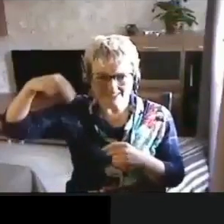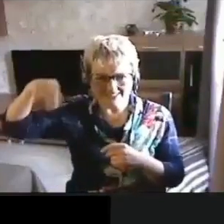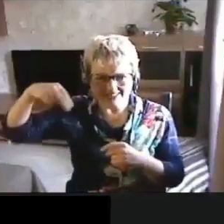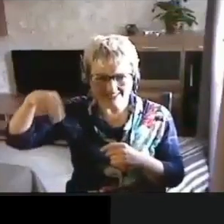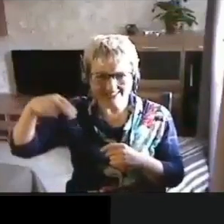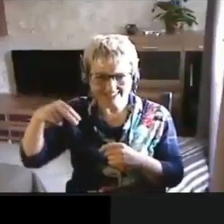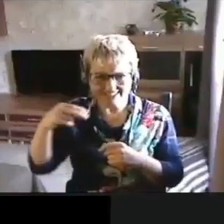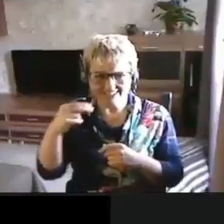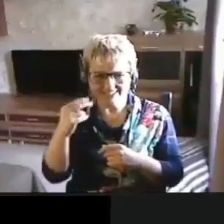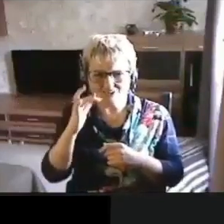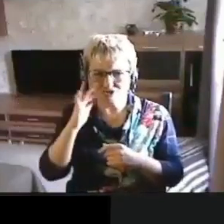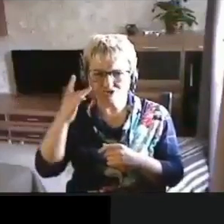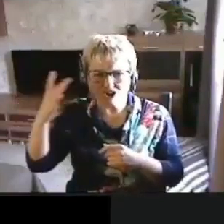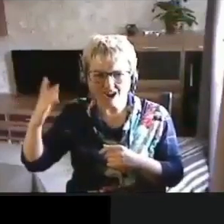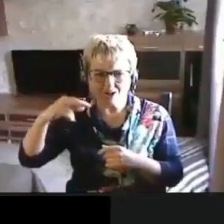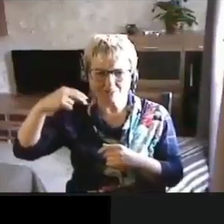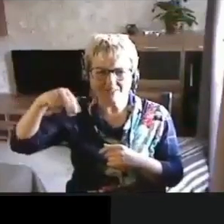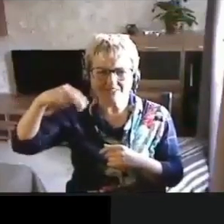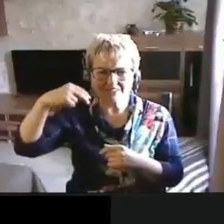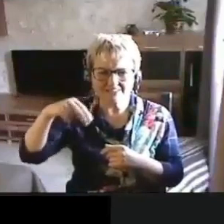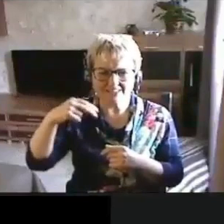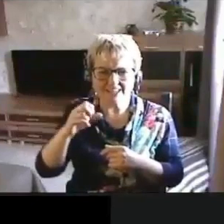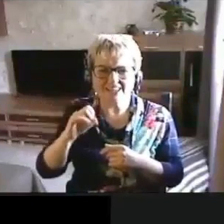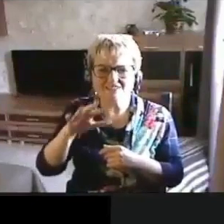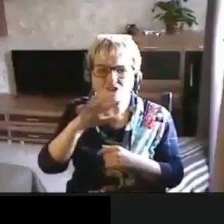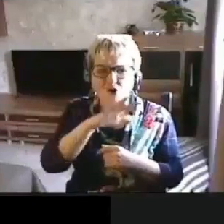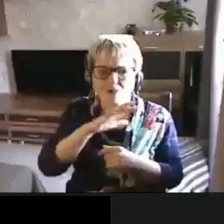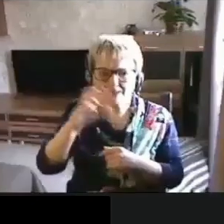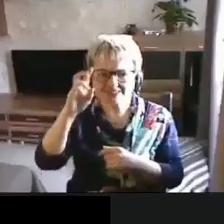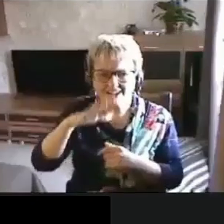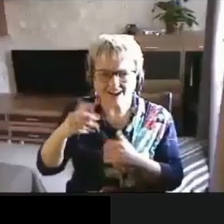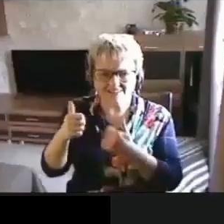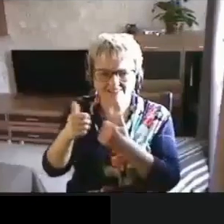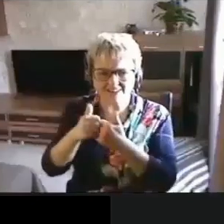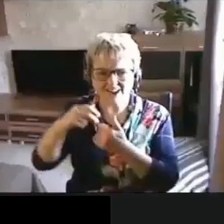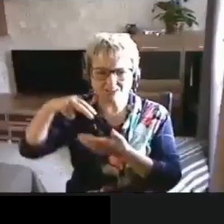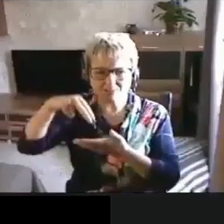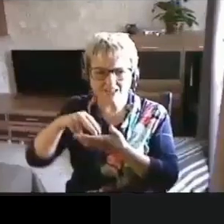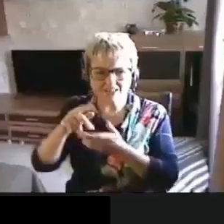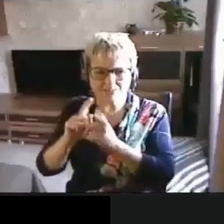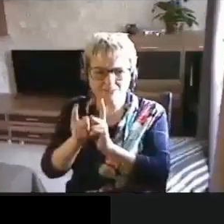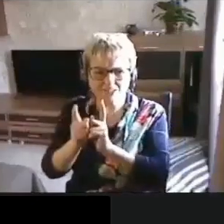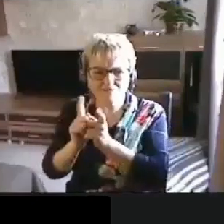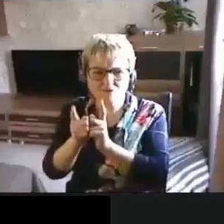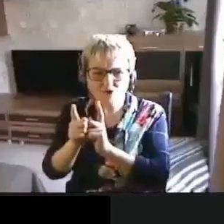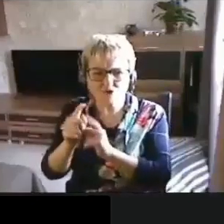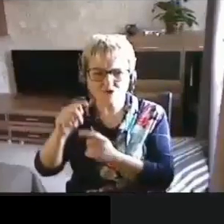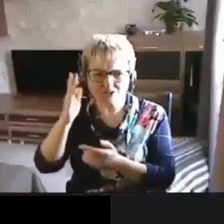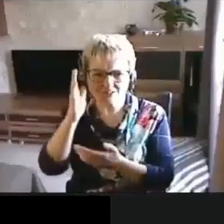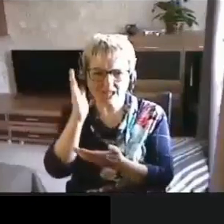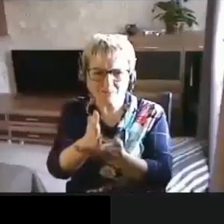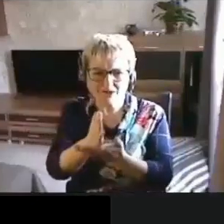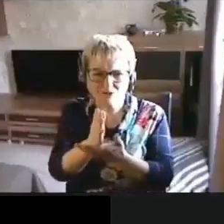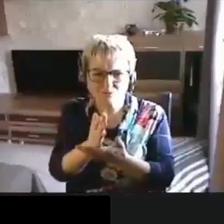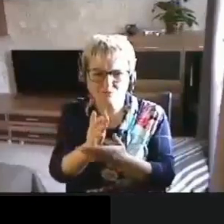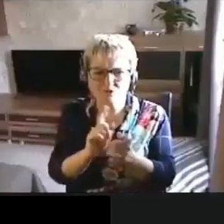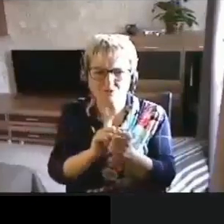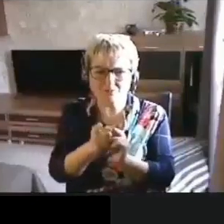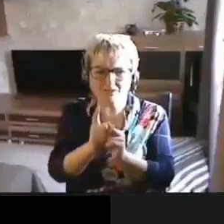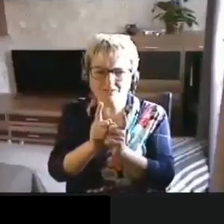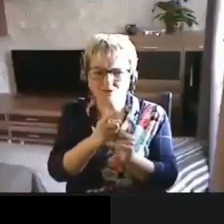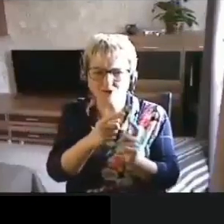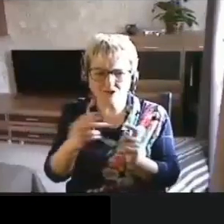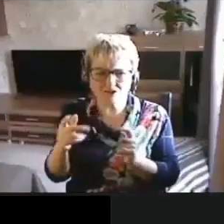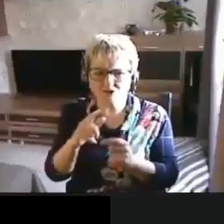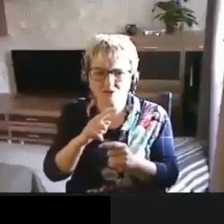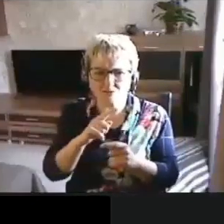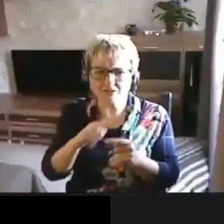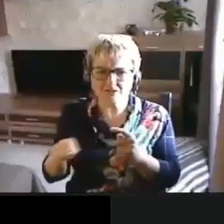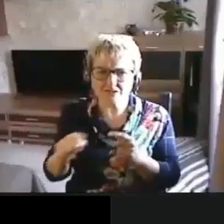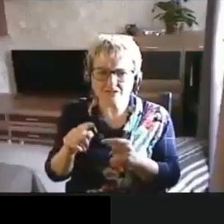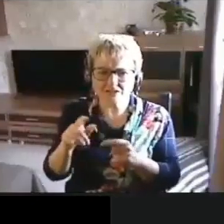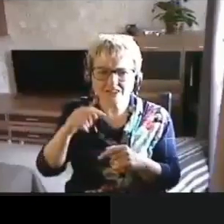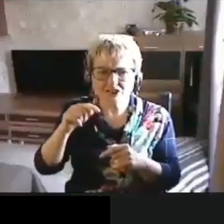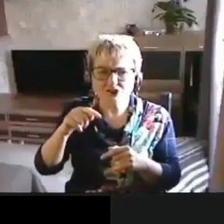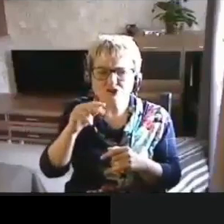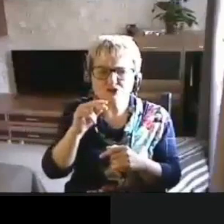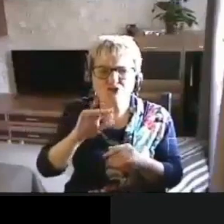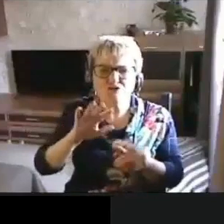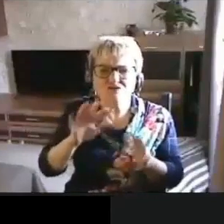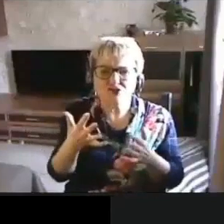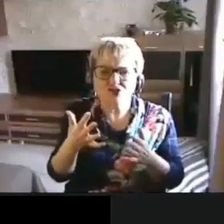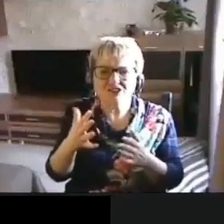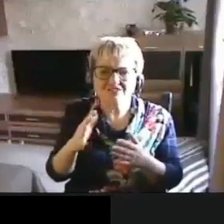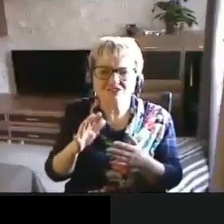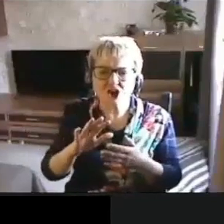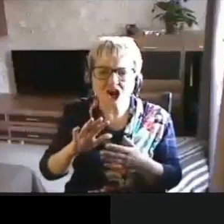Штата, президента европейских стран рядом с этим переводчиком, они переводят в прямую речь любые стружестяне ситуации.